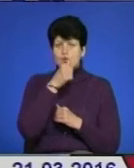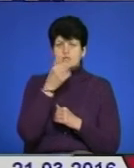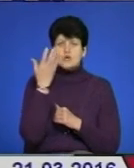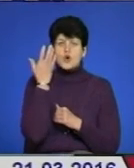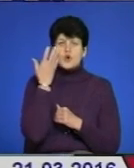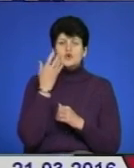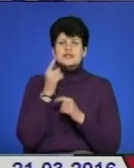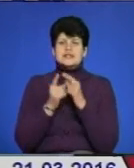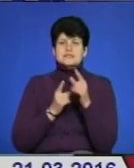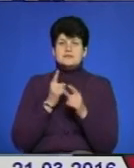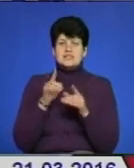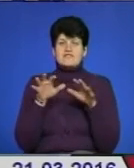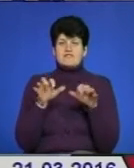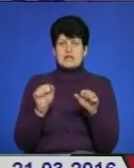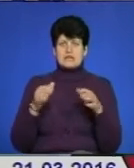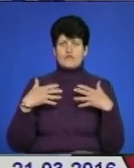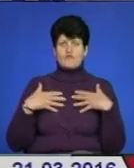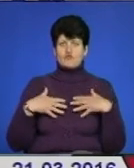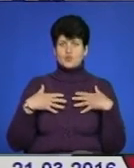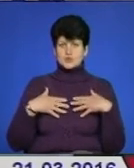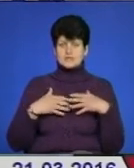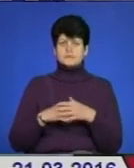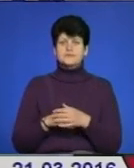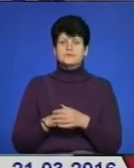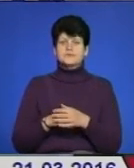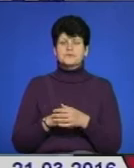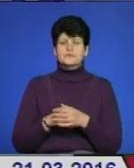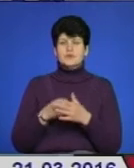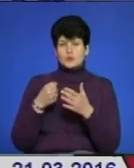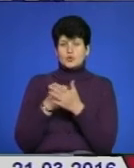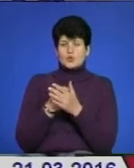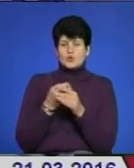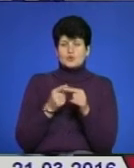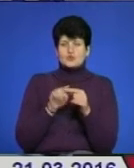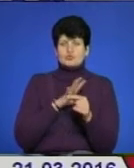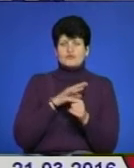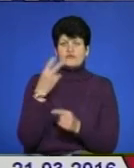влада в Грузії, до цього, наприклад, було 21